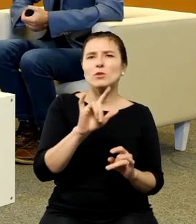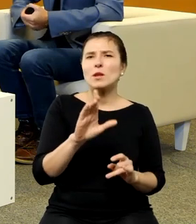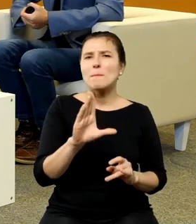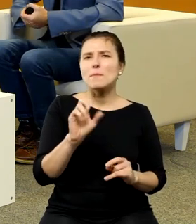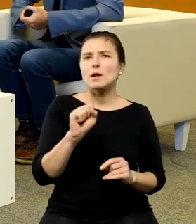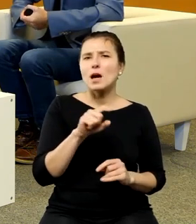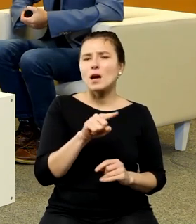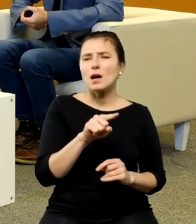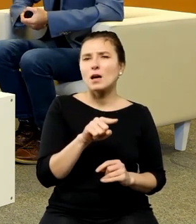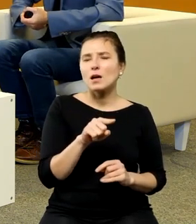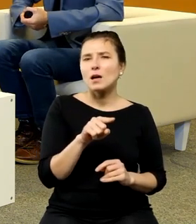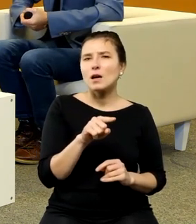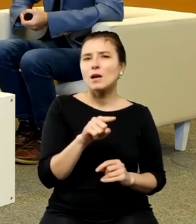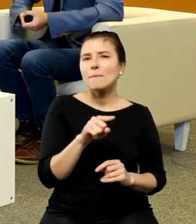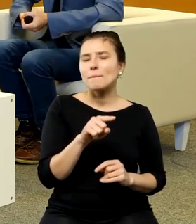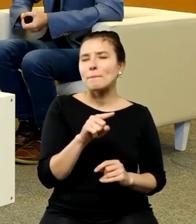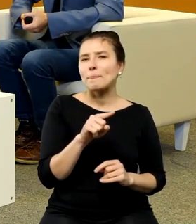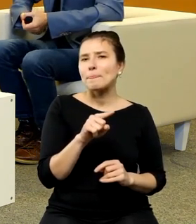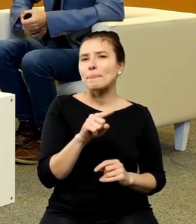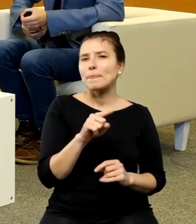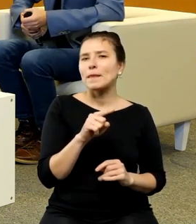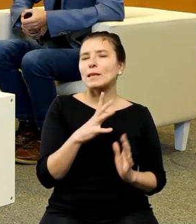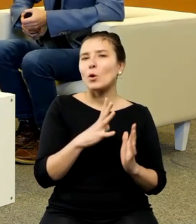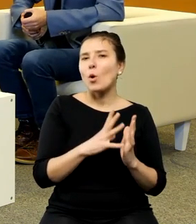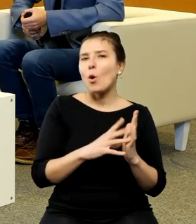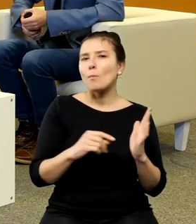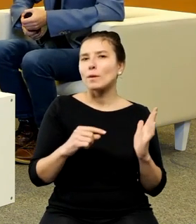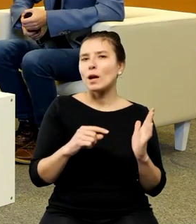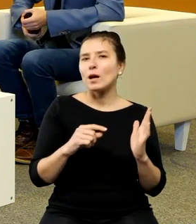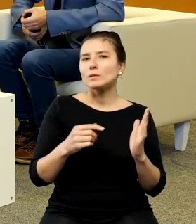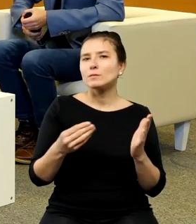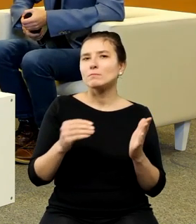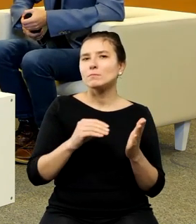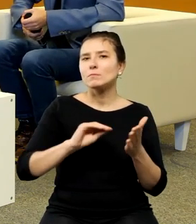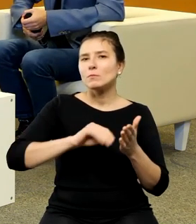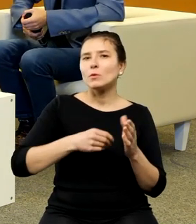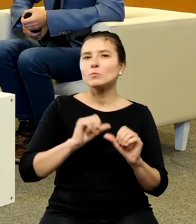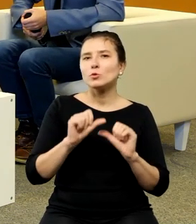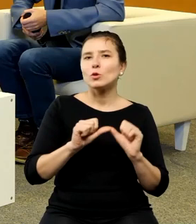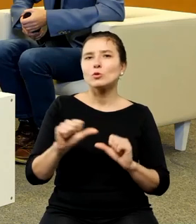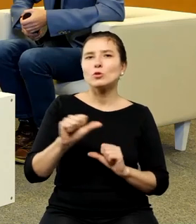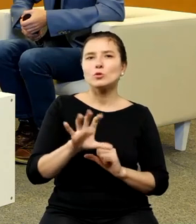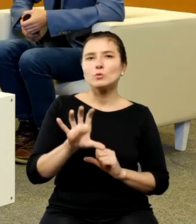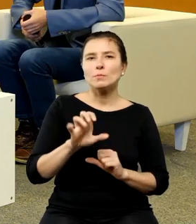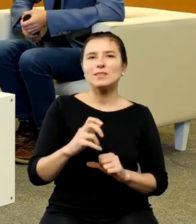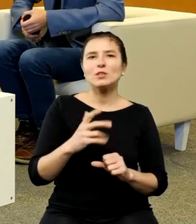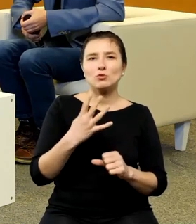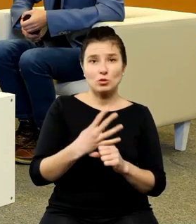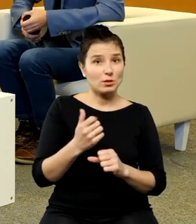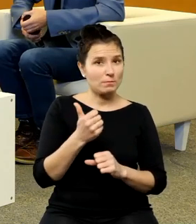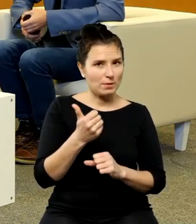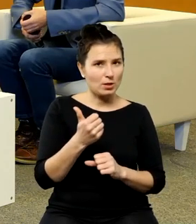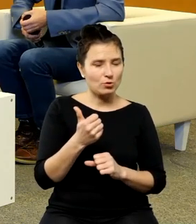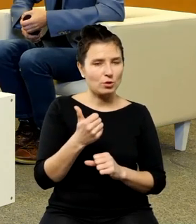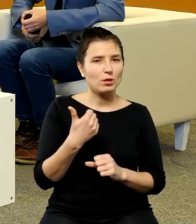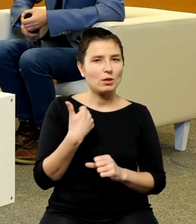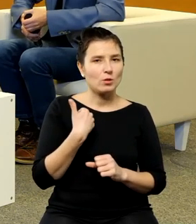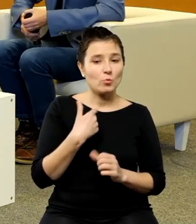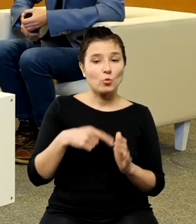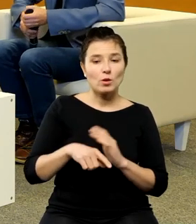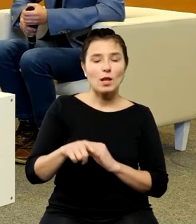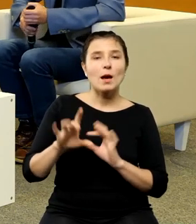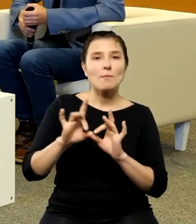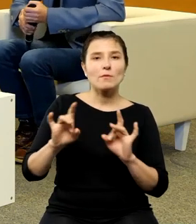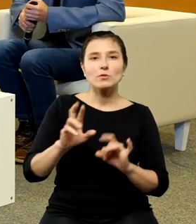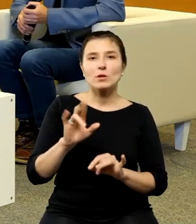przy przykopii jest rok 1541 i to stanowiło dla profesora